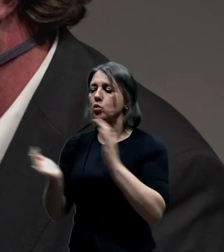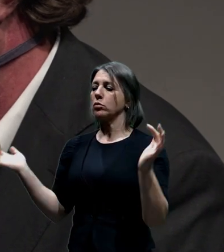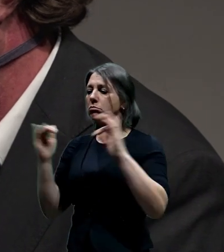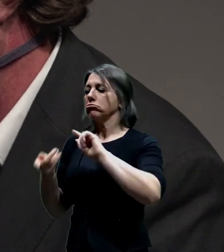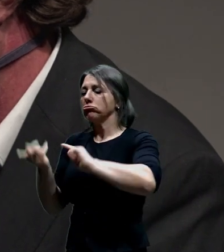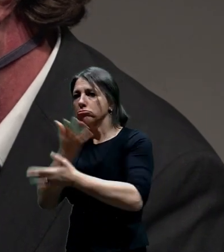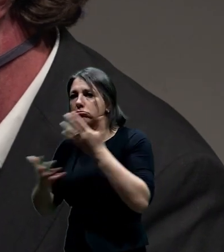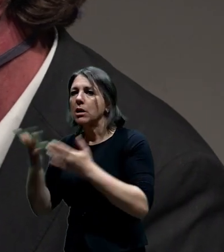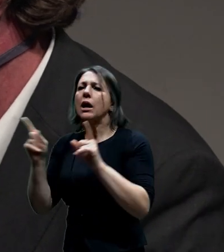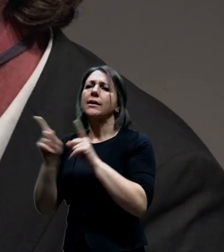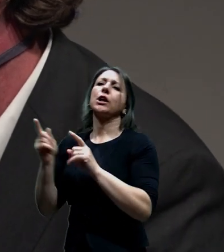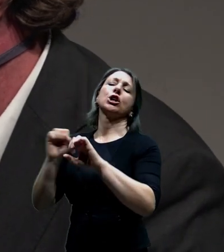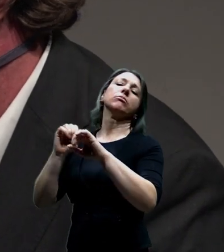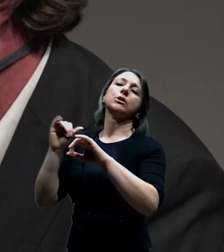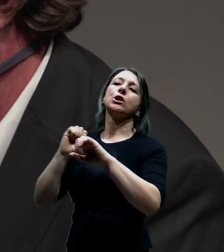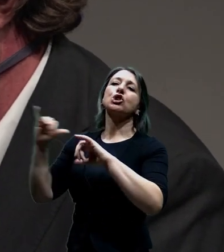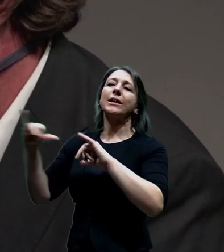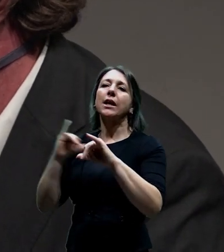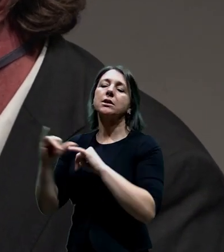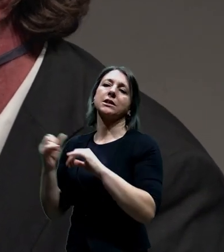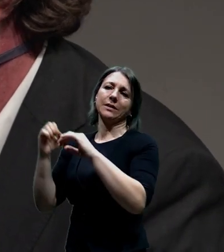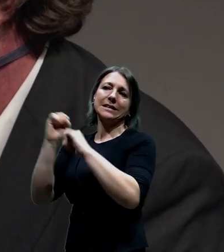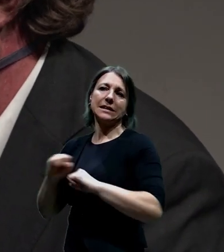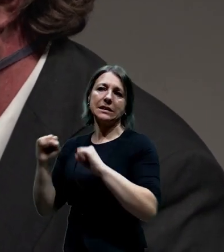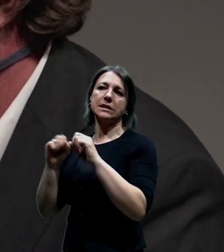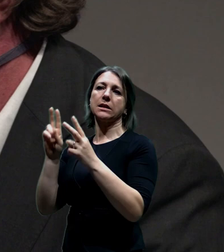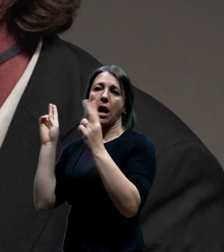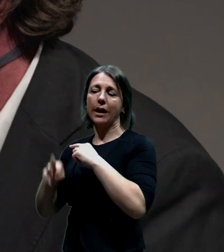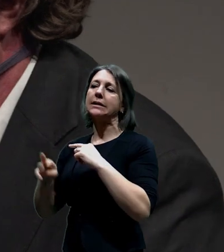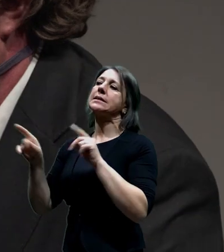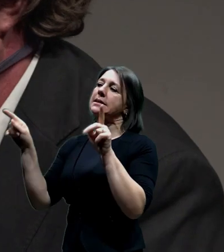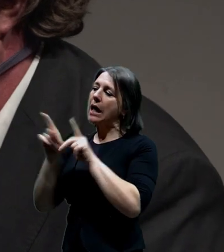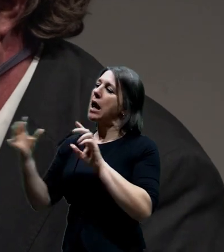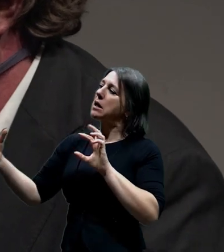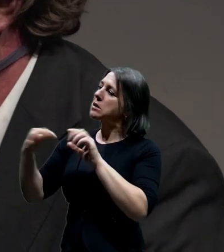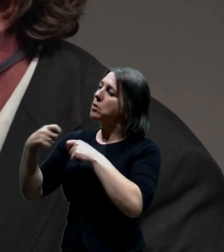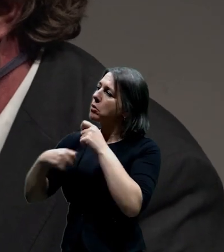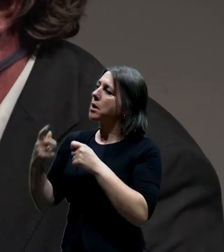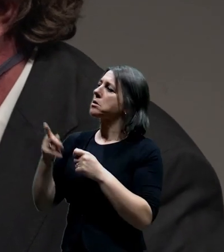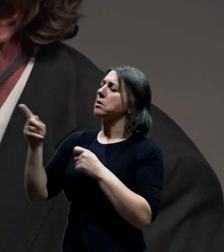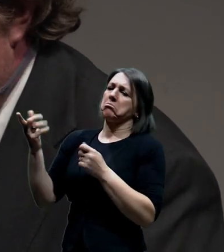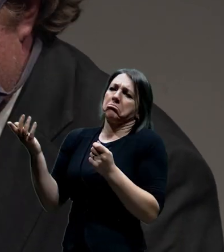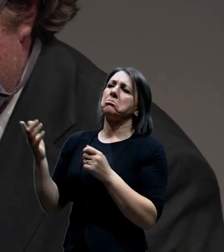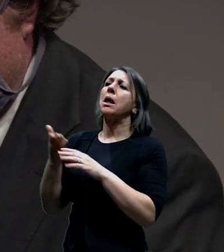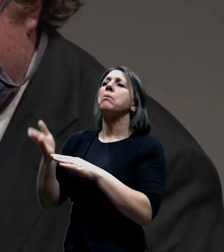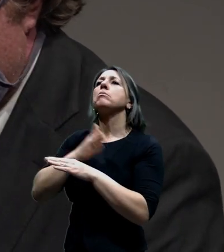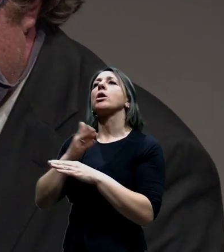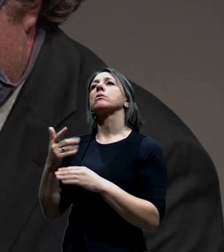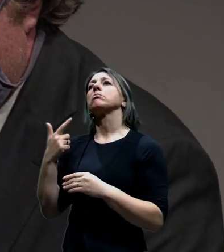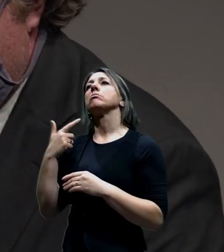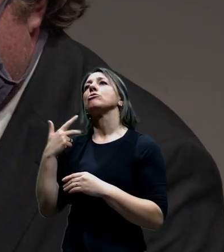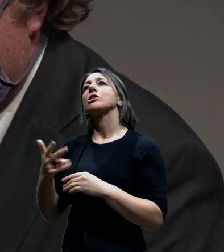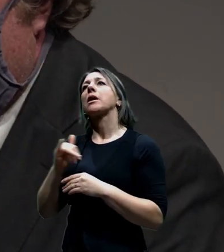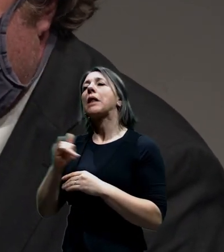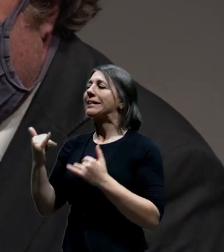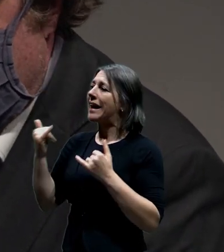se jako velmi profesionalizuje, to není organizace jako před třiceti lety nebo dvaceti, skutečně